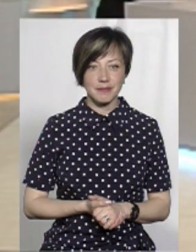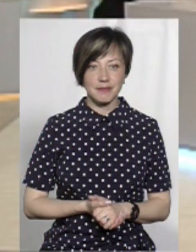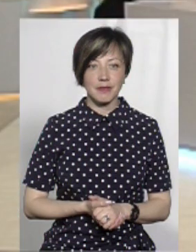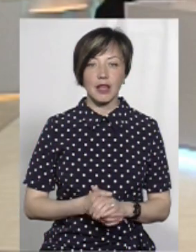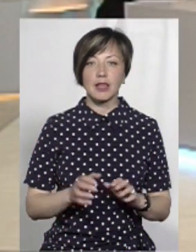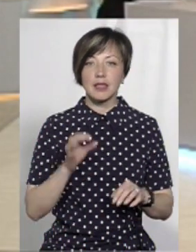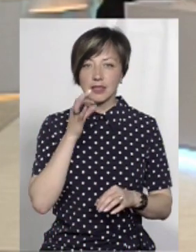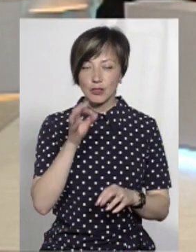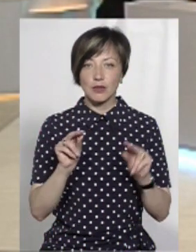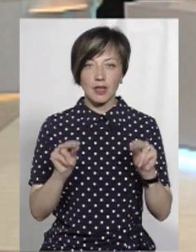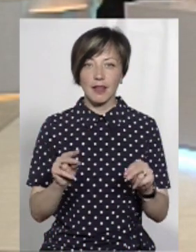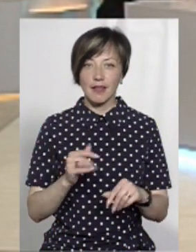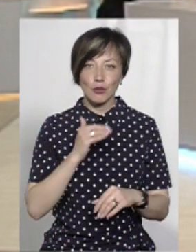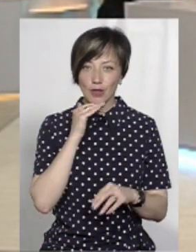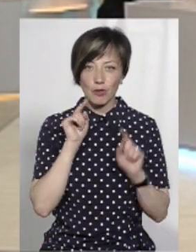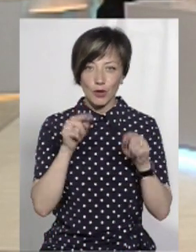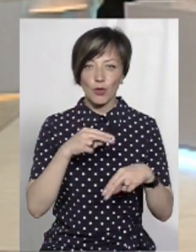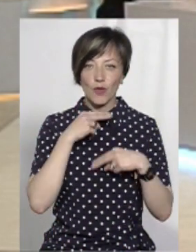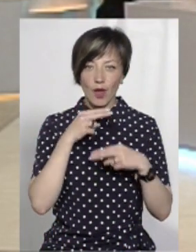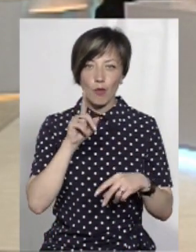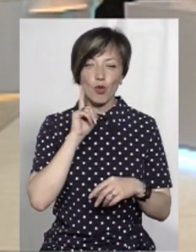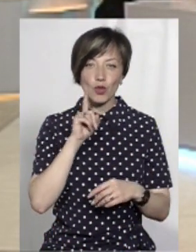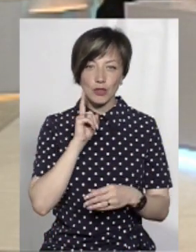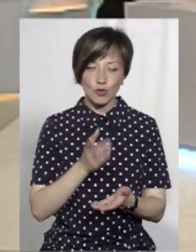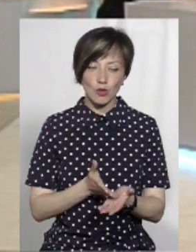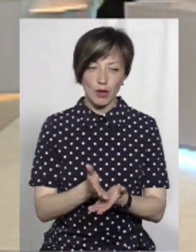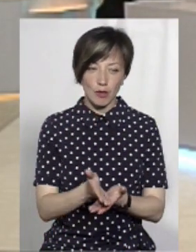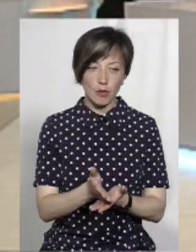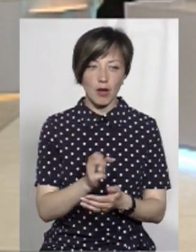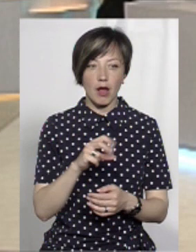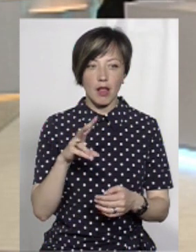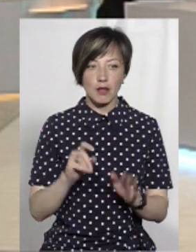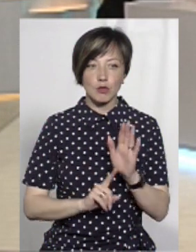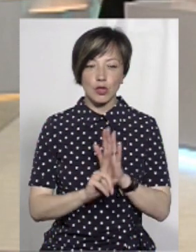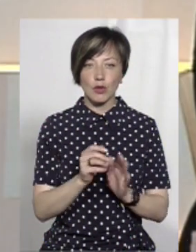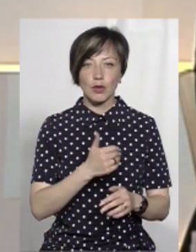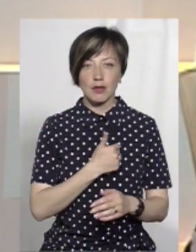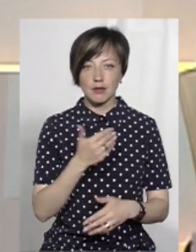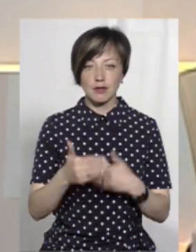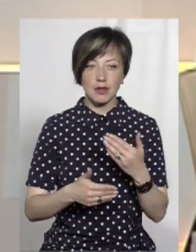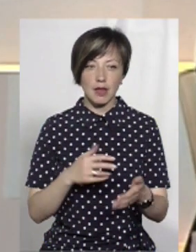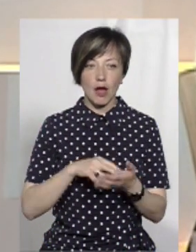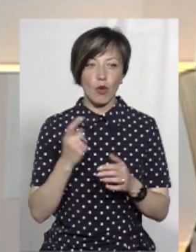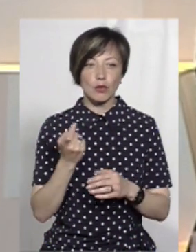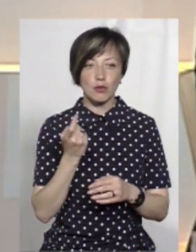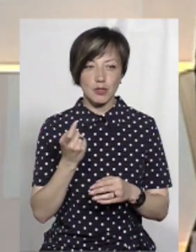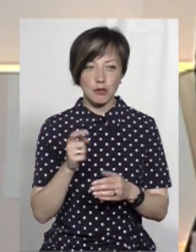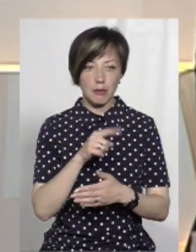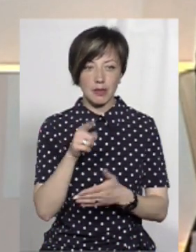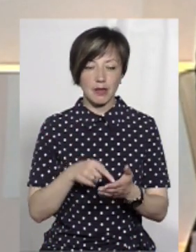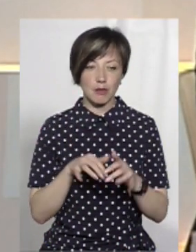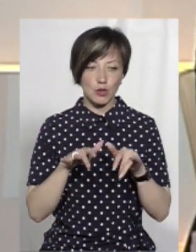Скажу правду, можливо, недостатньо я приділив уваги саме молодіжному напрямку, але спочатку хотілося такі якісь економічні